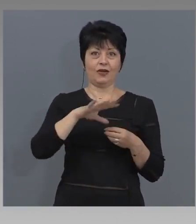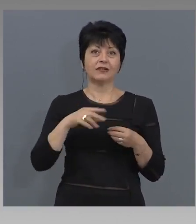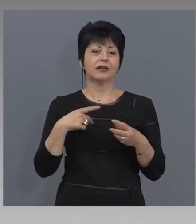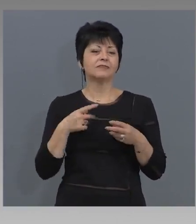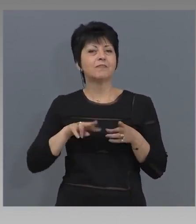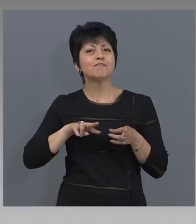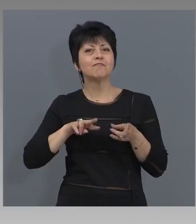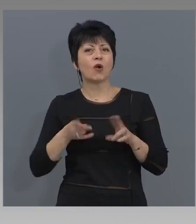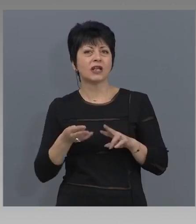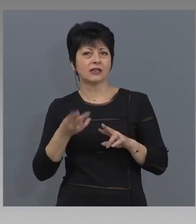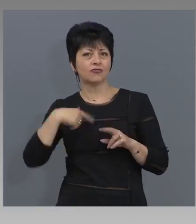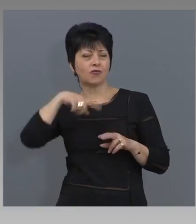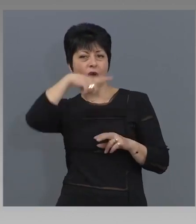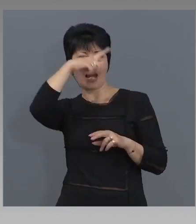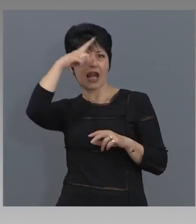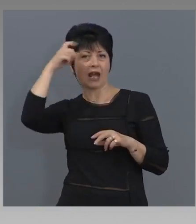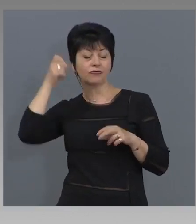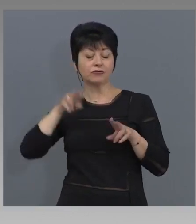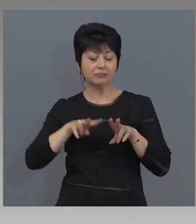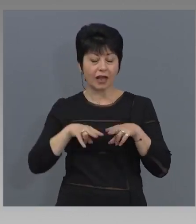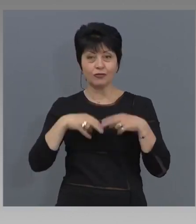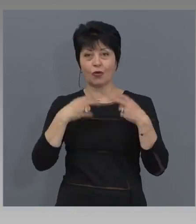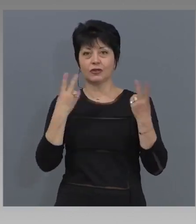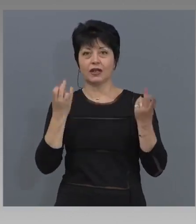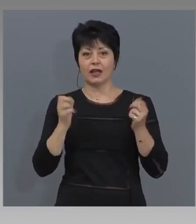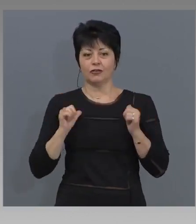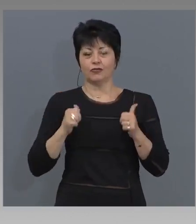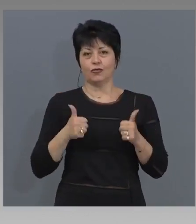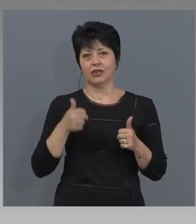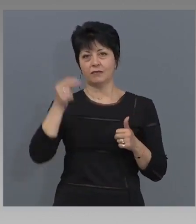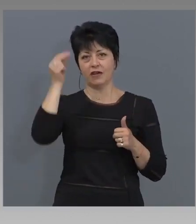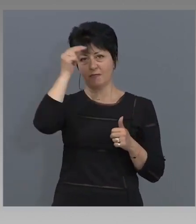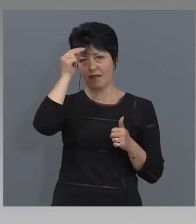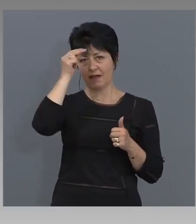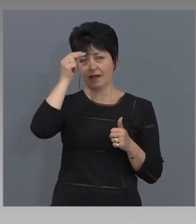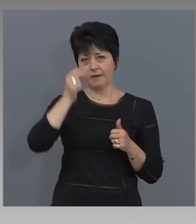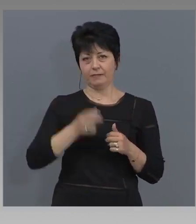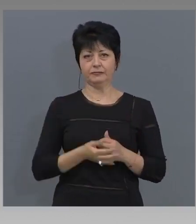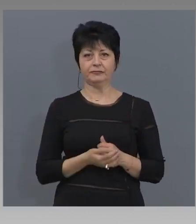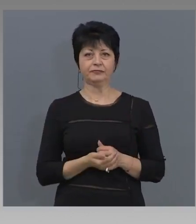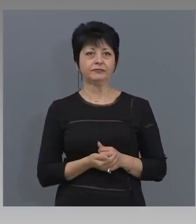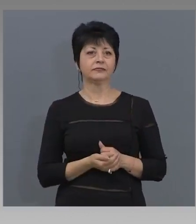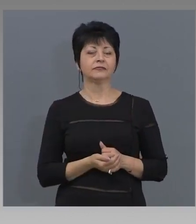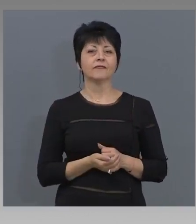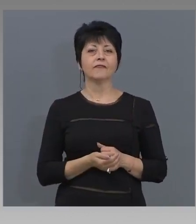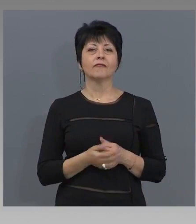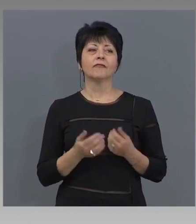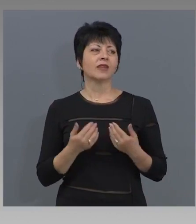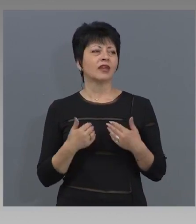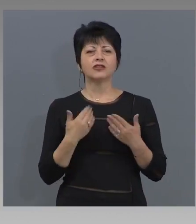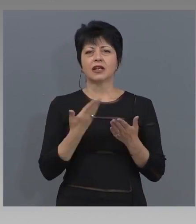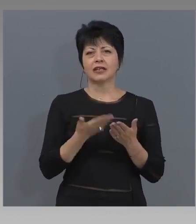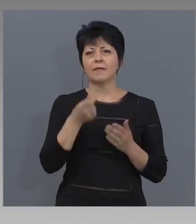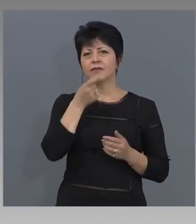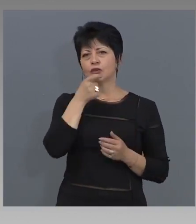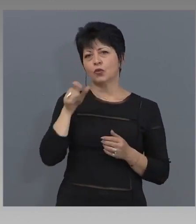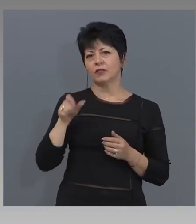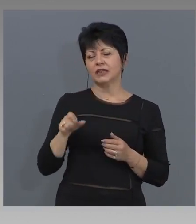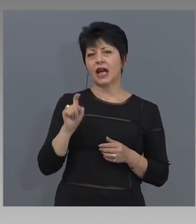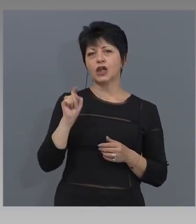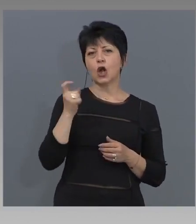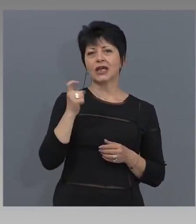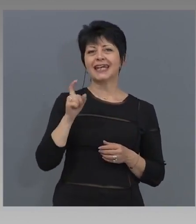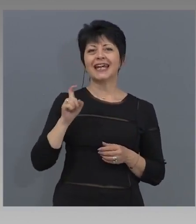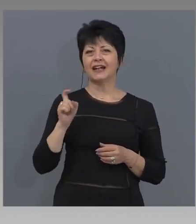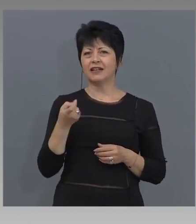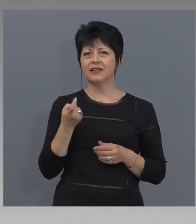лято, да приоткрият туризма в България като продукт. И сега предоставям думата на Георги Гърненски да ви